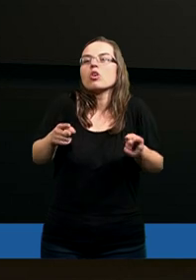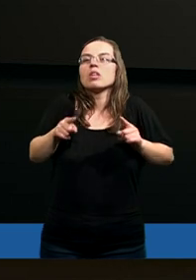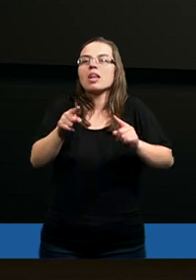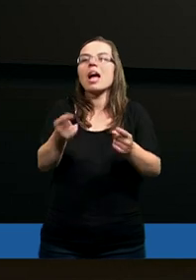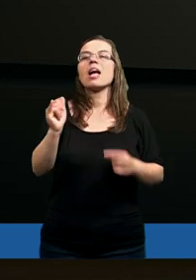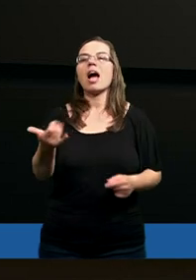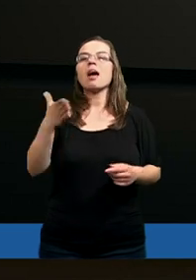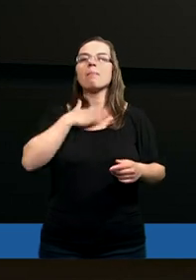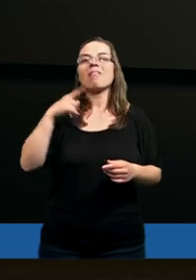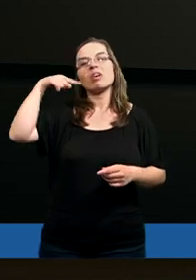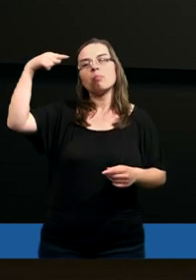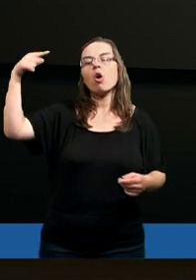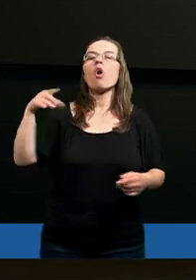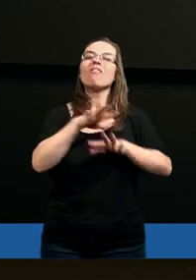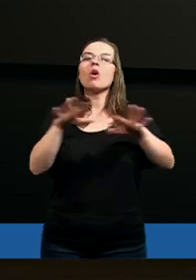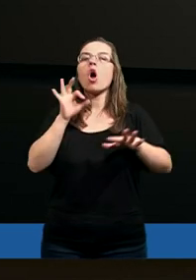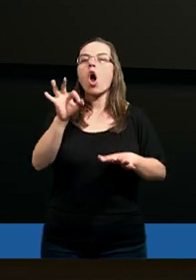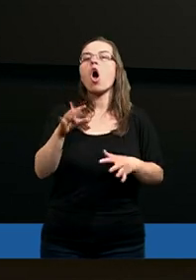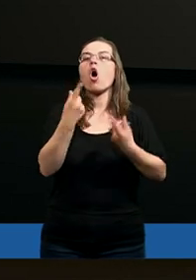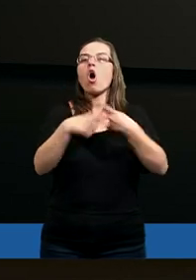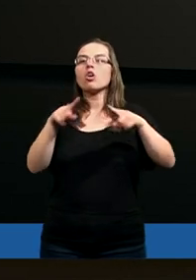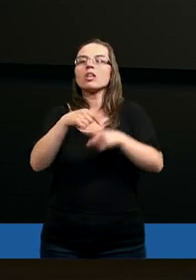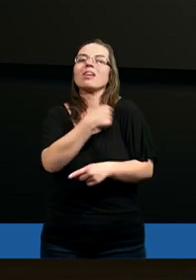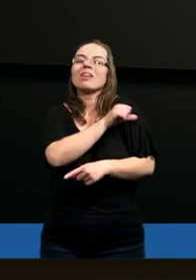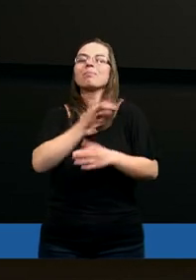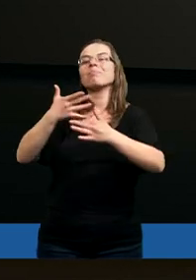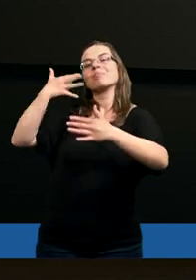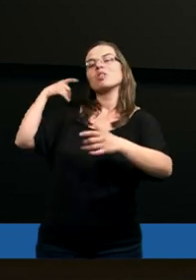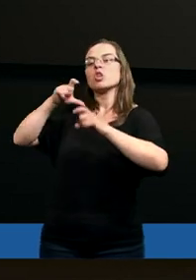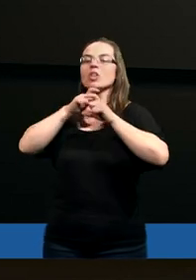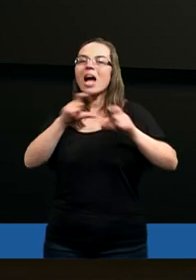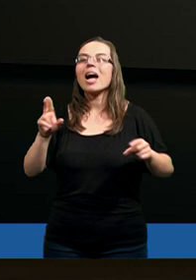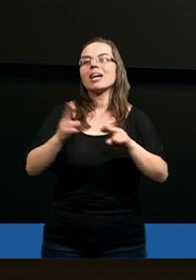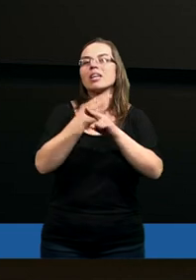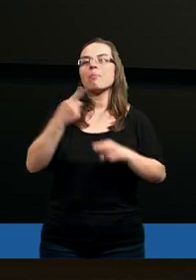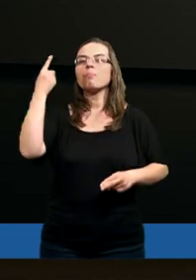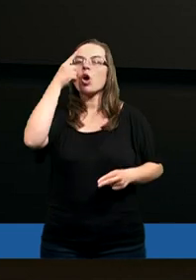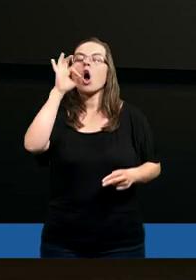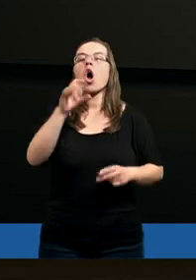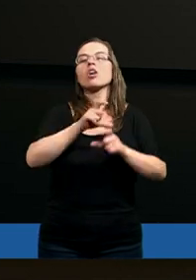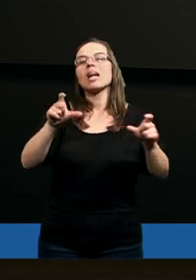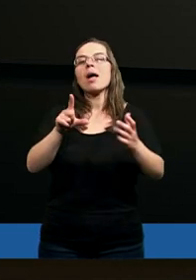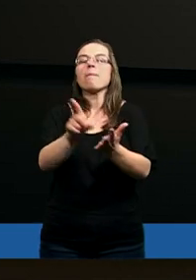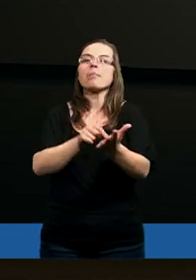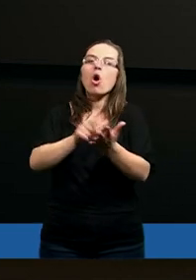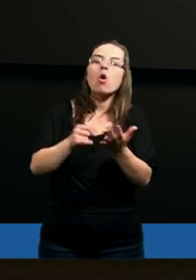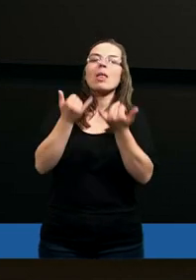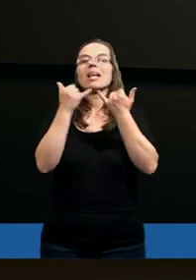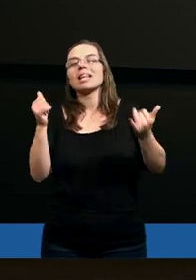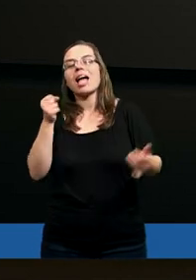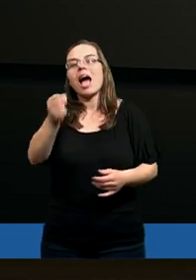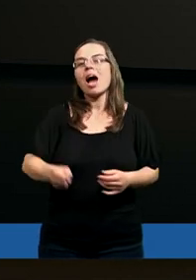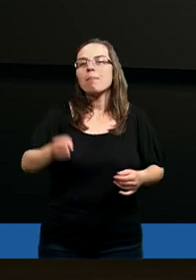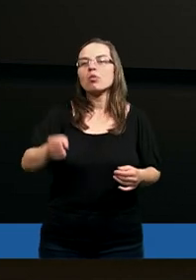dzieje? Jakie mamy wyobrażenia w ogóle o Kościele chrześcijańskim tamtych czasów, kiedy myślimy o czasach Piotra, Pawła, innych